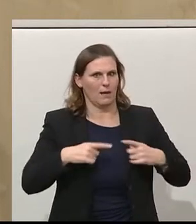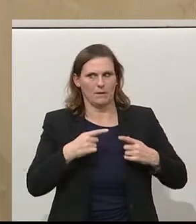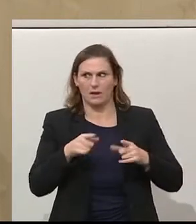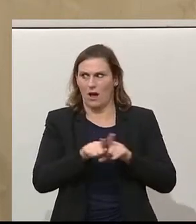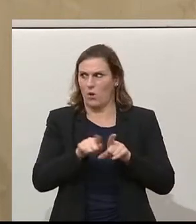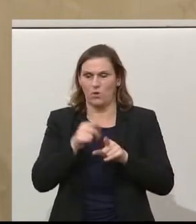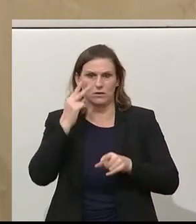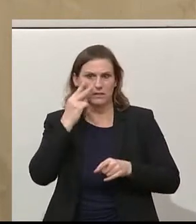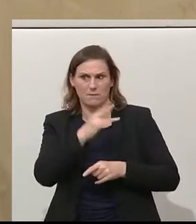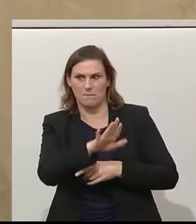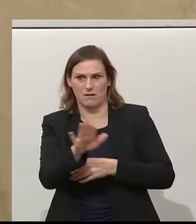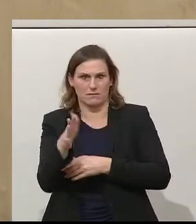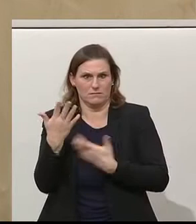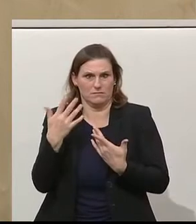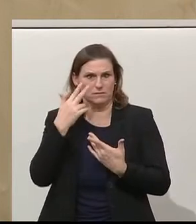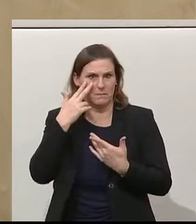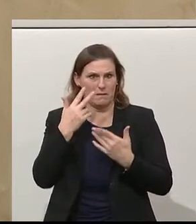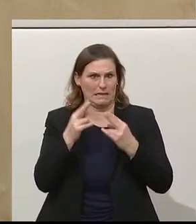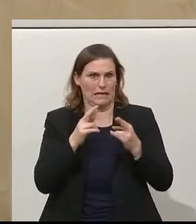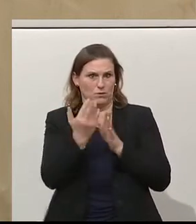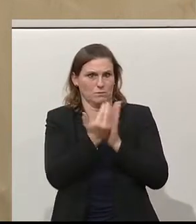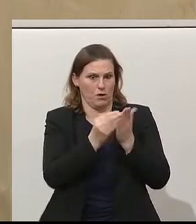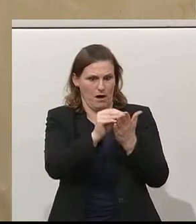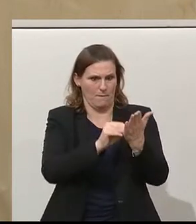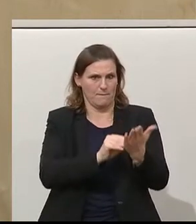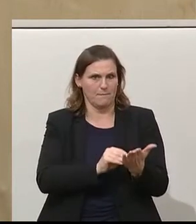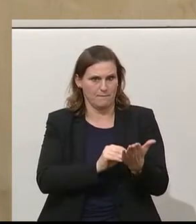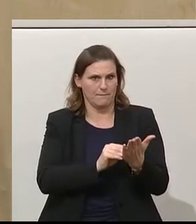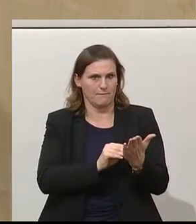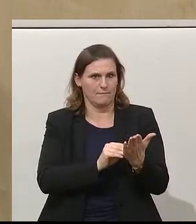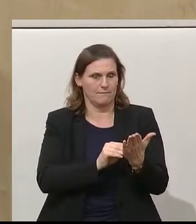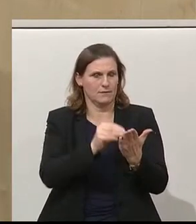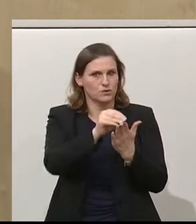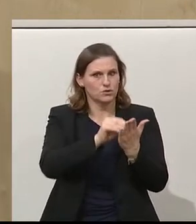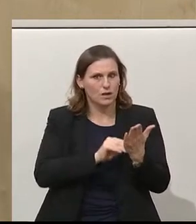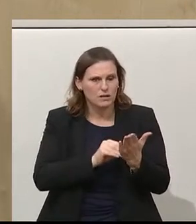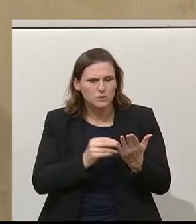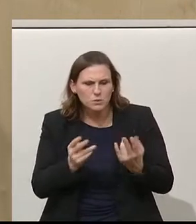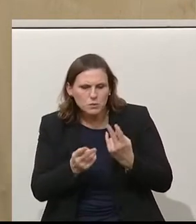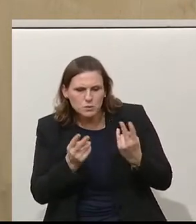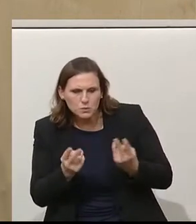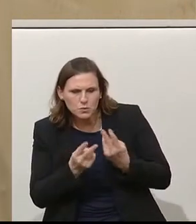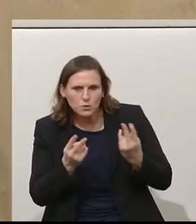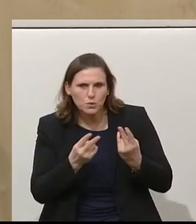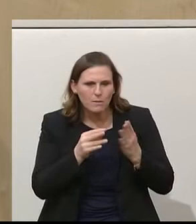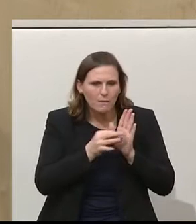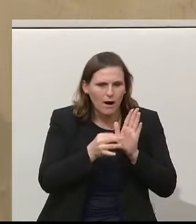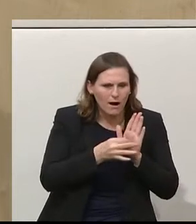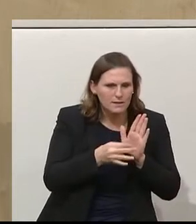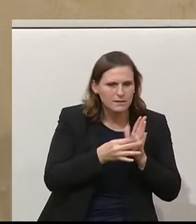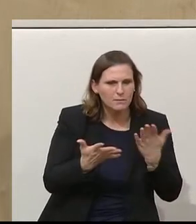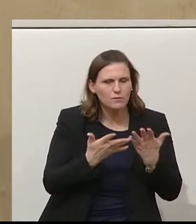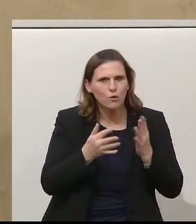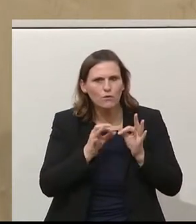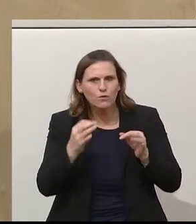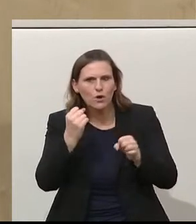hier auch ganz genau wieder in diesem Regierungsprogramm. Ein Regierungsprogramm, wo man vergeblich sucht, dass es Maßnahmen gibt, möglicherweise